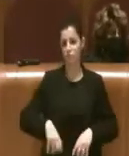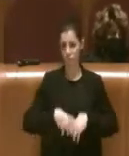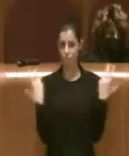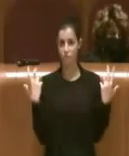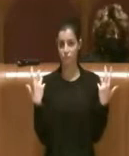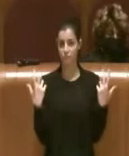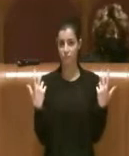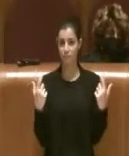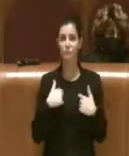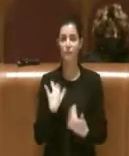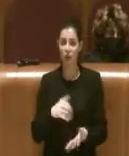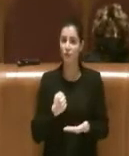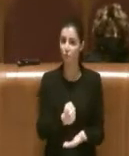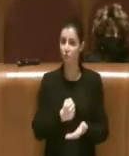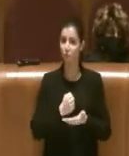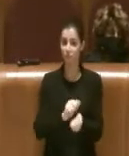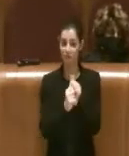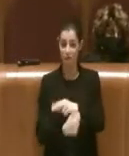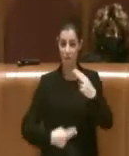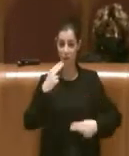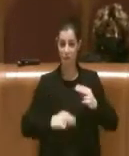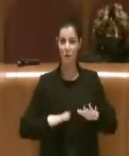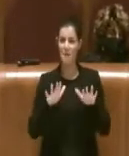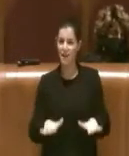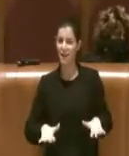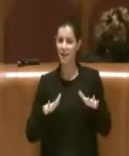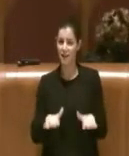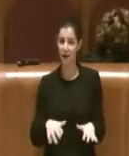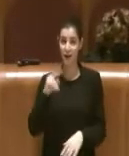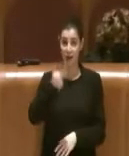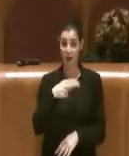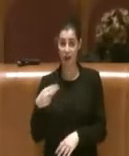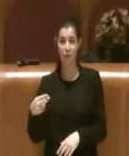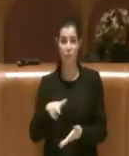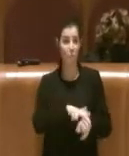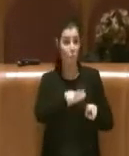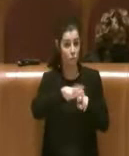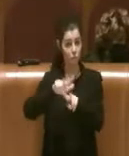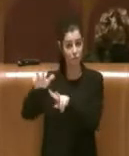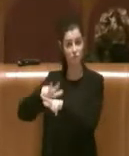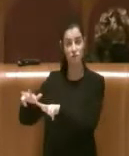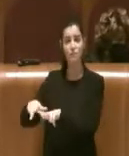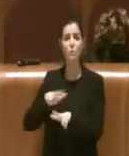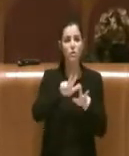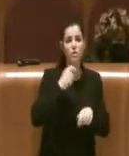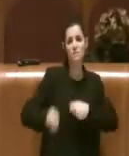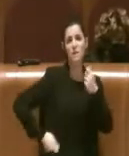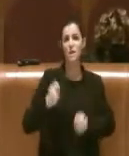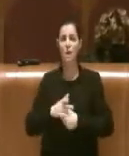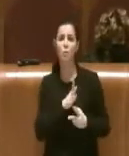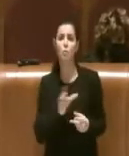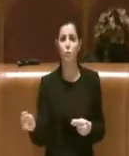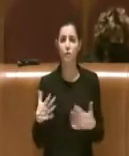noi abbiamo stanziato in variazione di bilancio milioni di euro per i municipi nello stesso periodo e i municipi sono riusciti a spenderli tutti